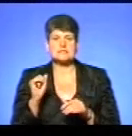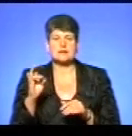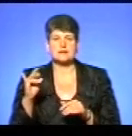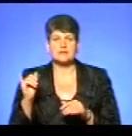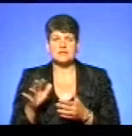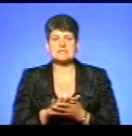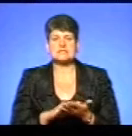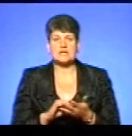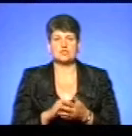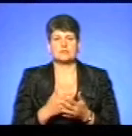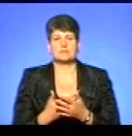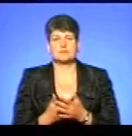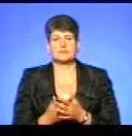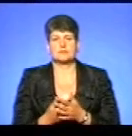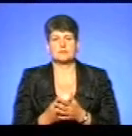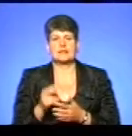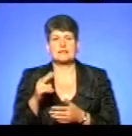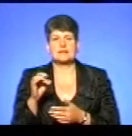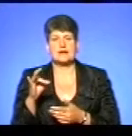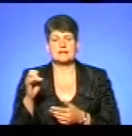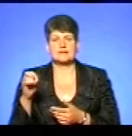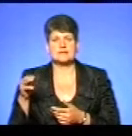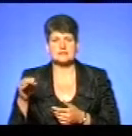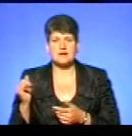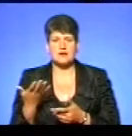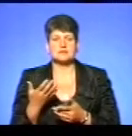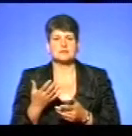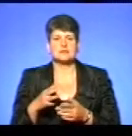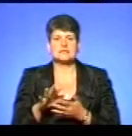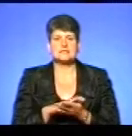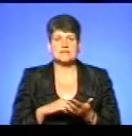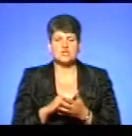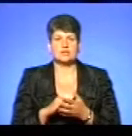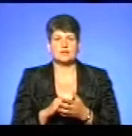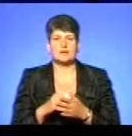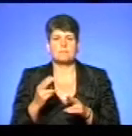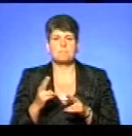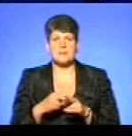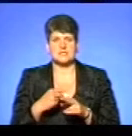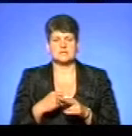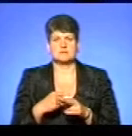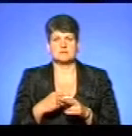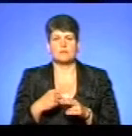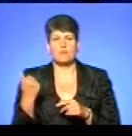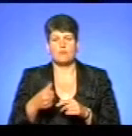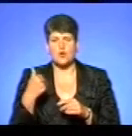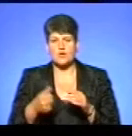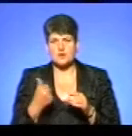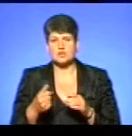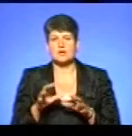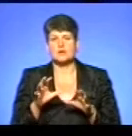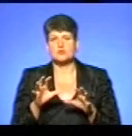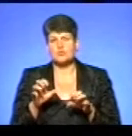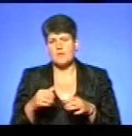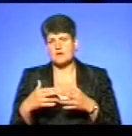знищення, скажімо так, деретизація, знищення, безпритуння собак, ось такі ось способи. Оце, що робить ці в зоні? Підраховували, скільки